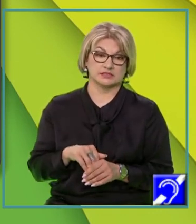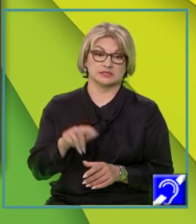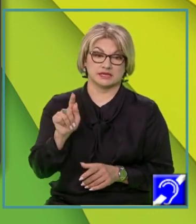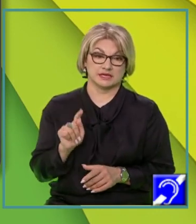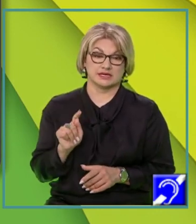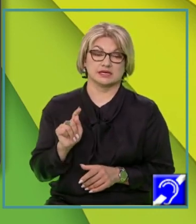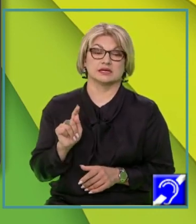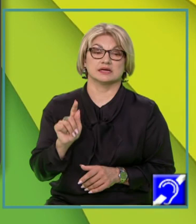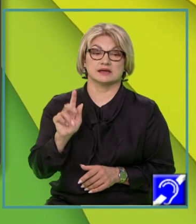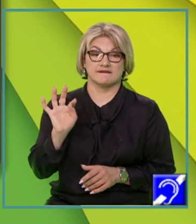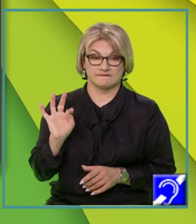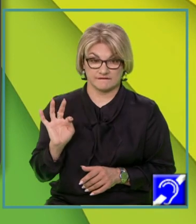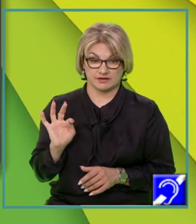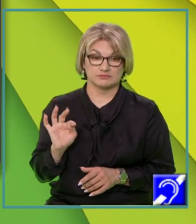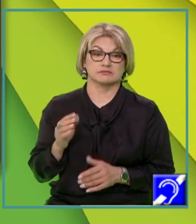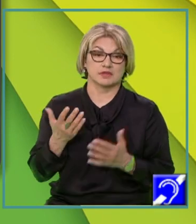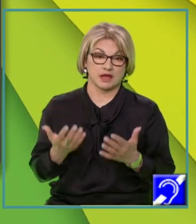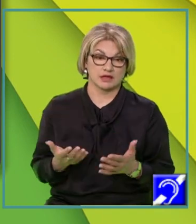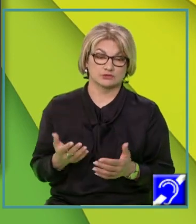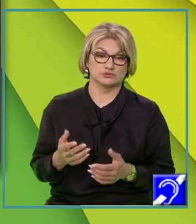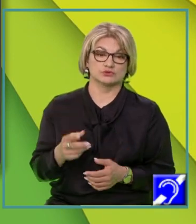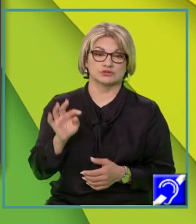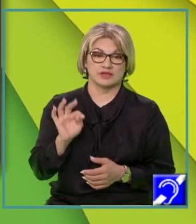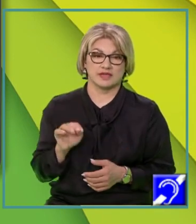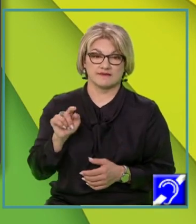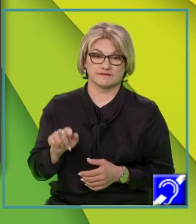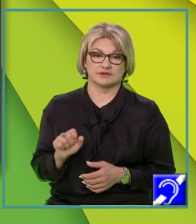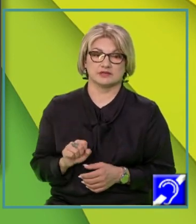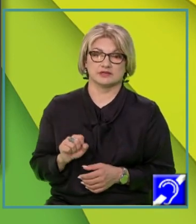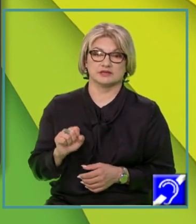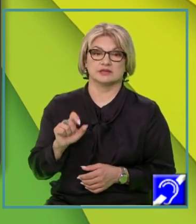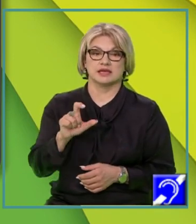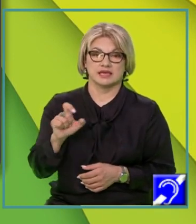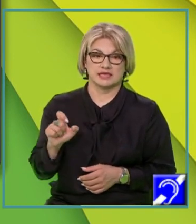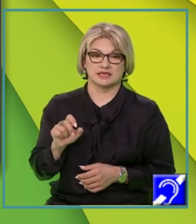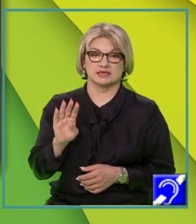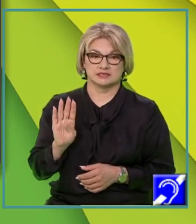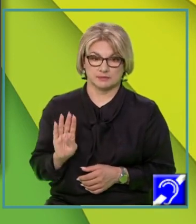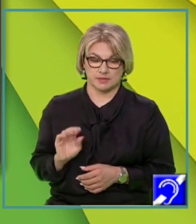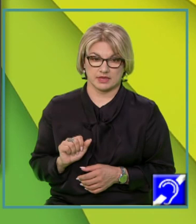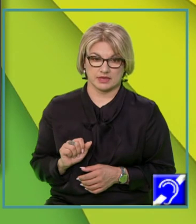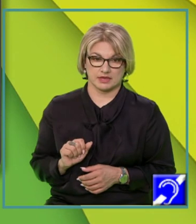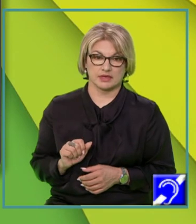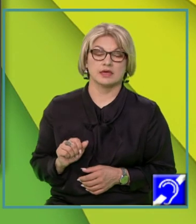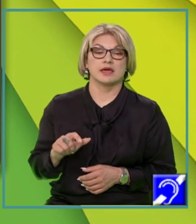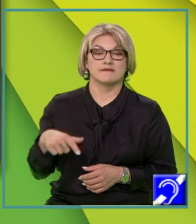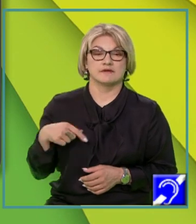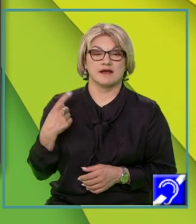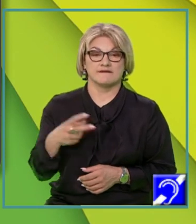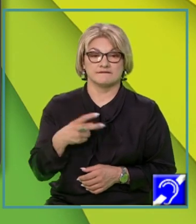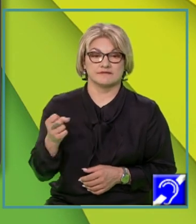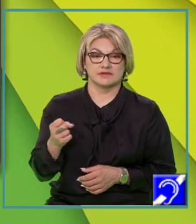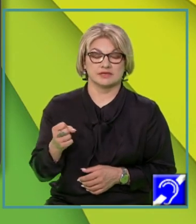funcției F, atunci valoarea funcției în abscisa punctului B va fi egală